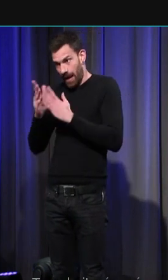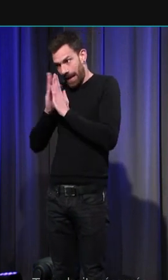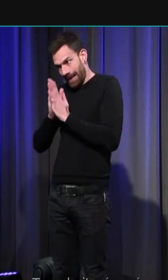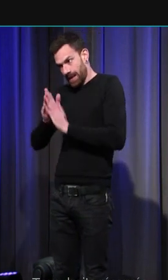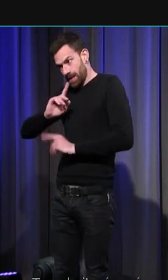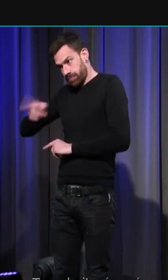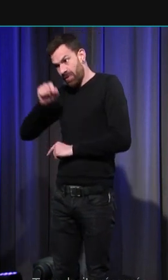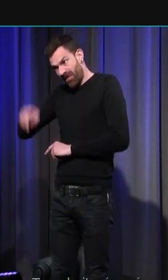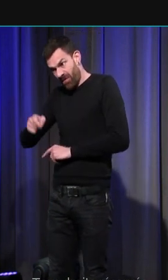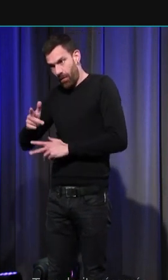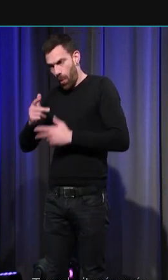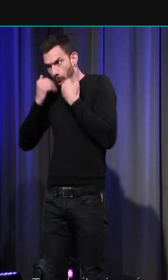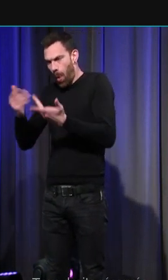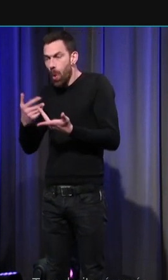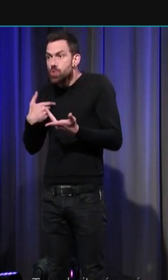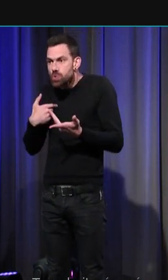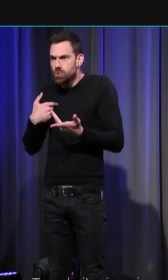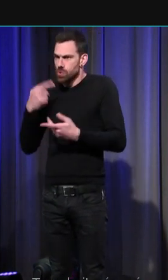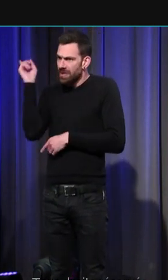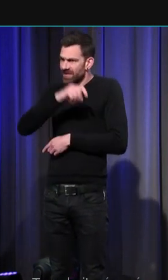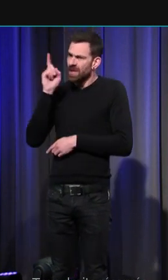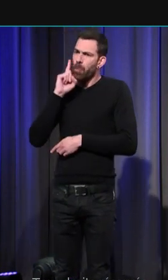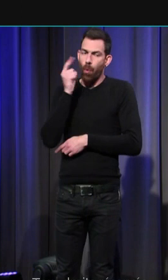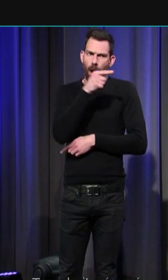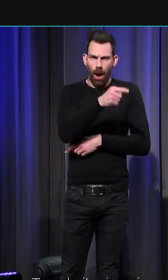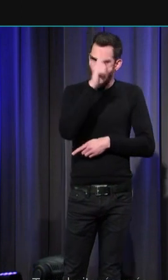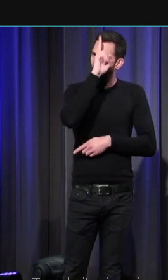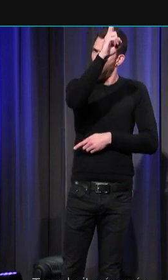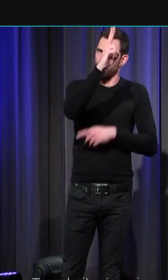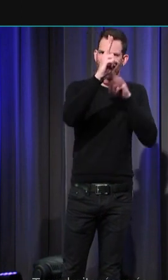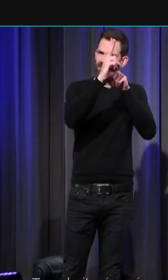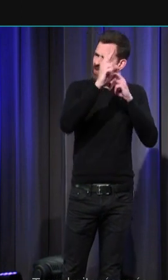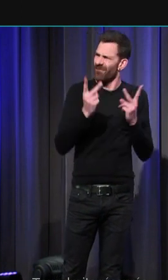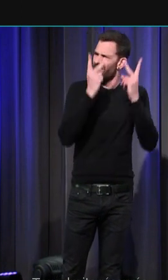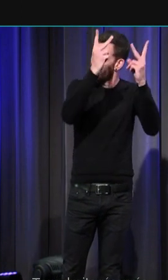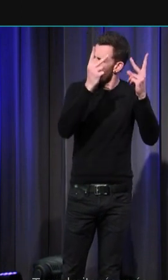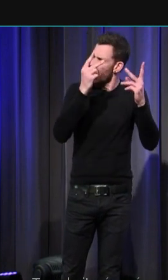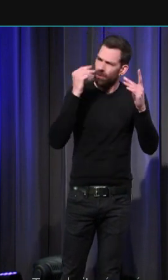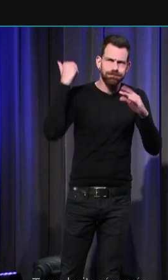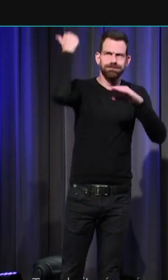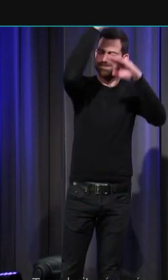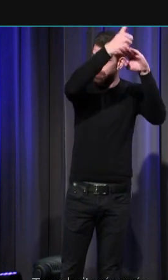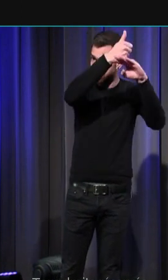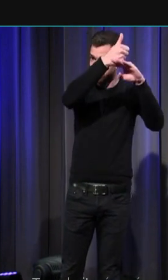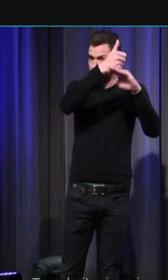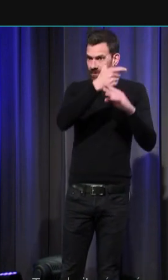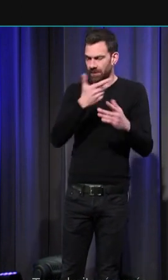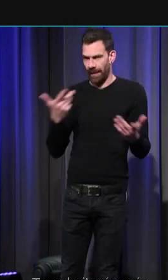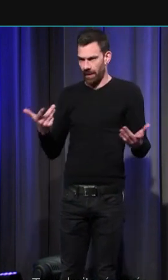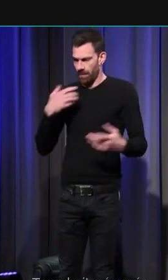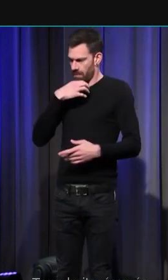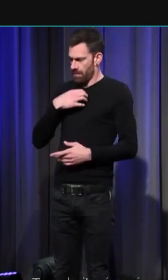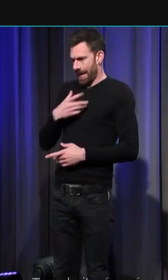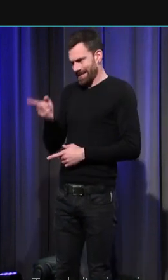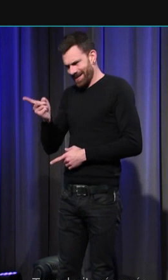société où l'honneur, disais-je, est la valeur suprême. Dans ce cadre-là, promouvoir la honte